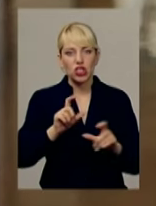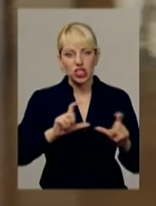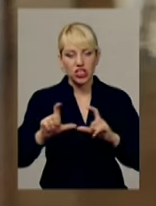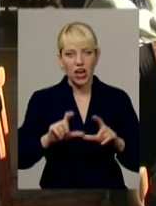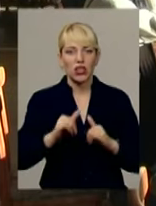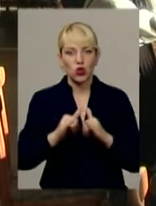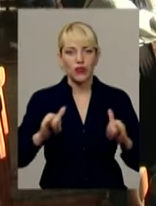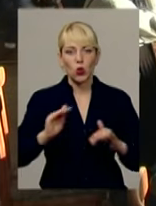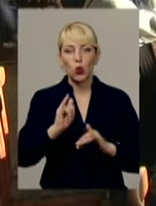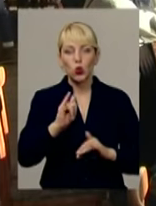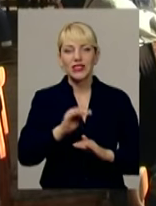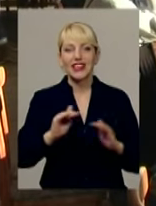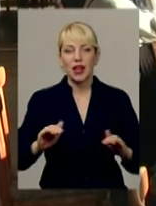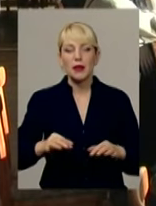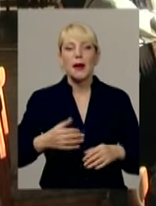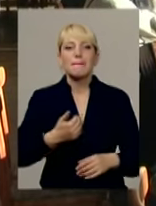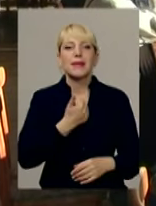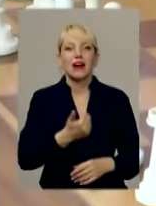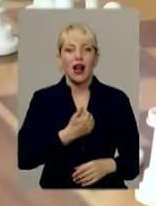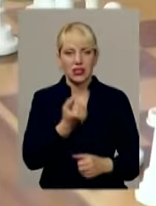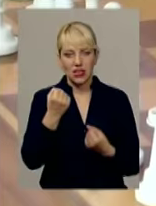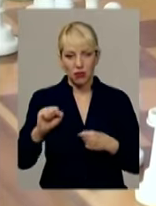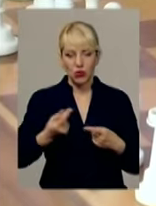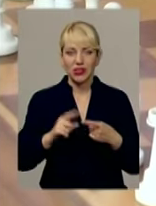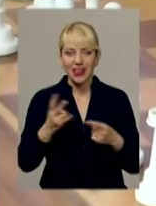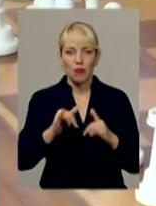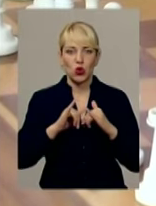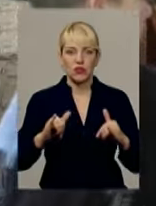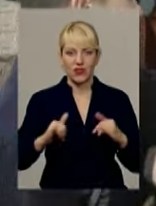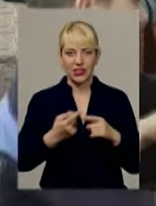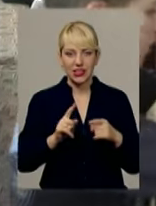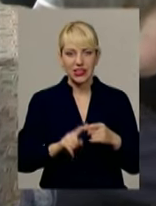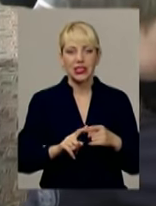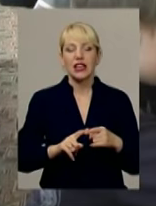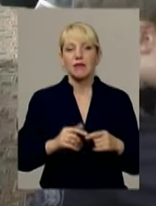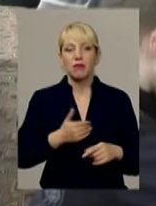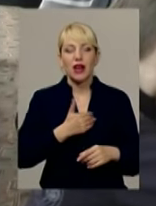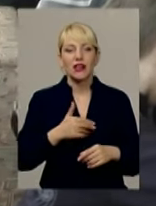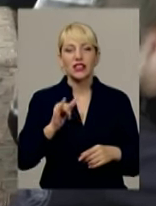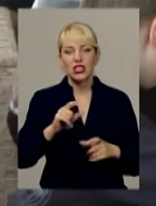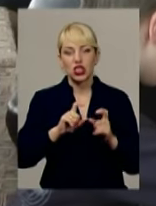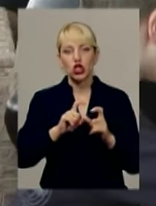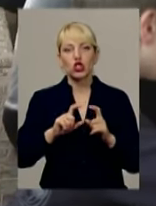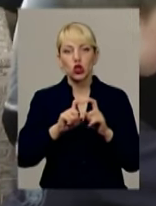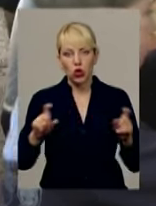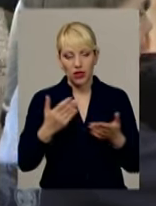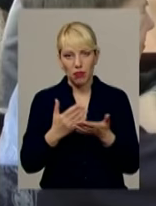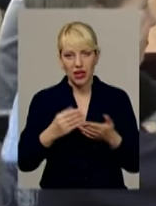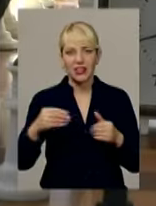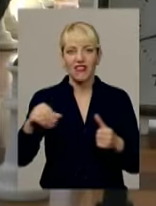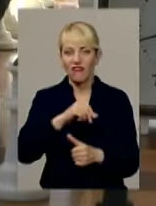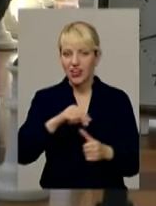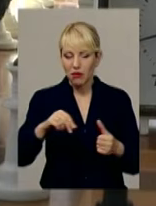прагнення перемагати. Саме тому навчати цієї гри необхідно ще зі школи, запевняють спортсмени. До прикладу, у Вірменії та Азербайджані заняття